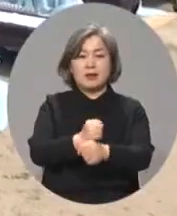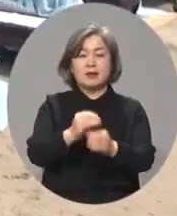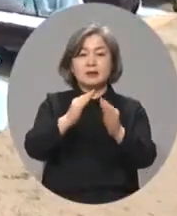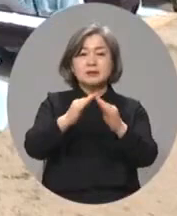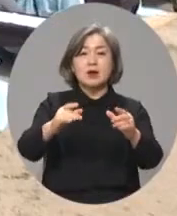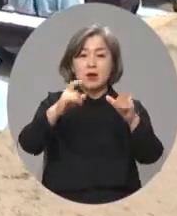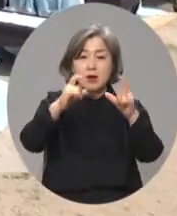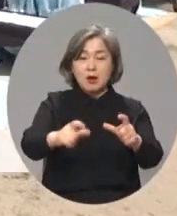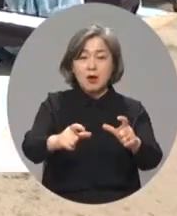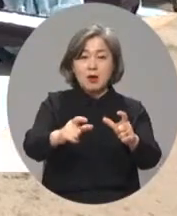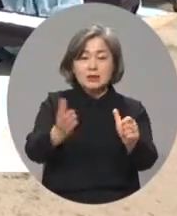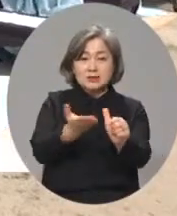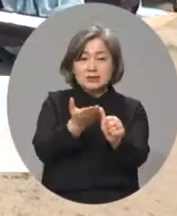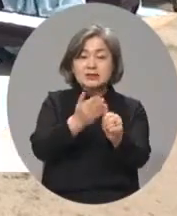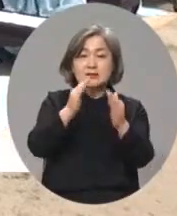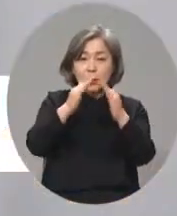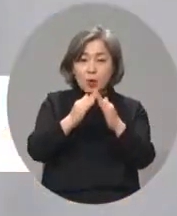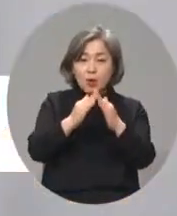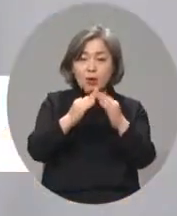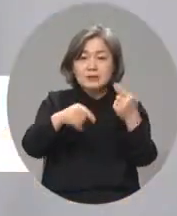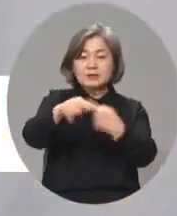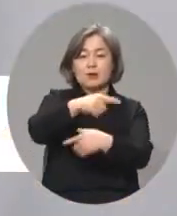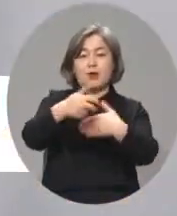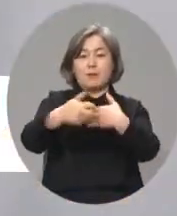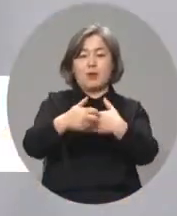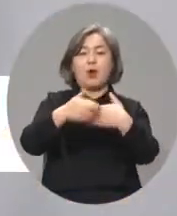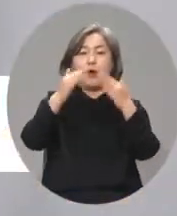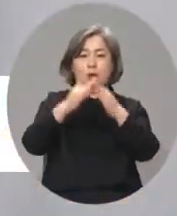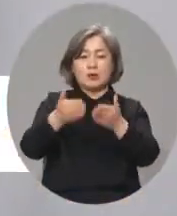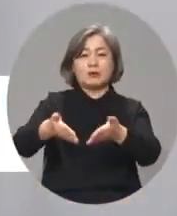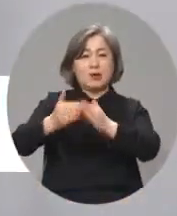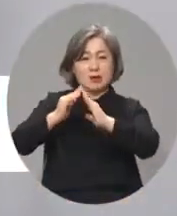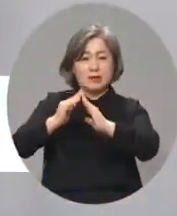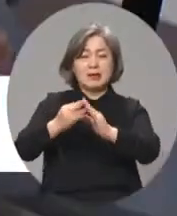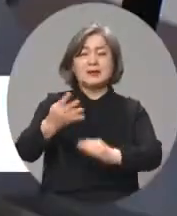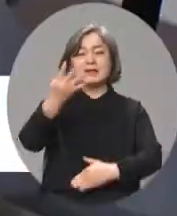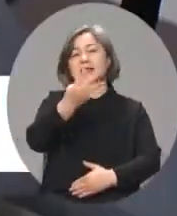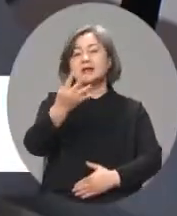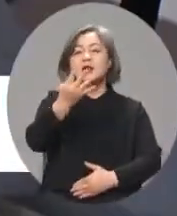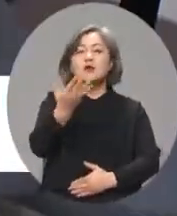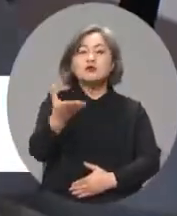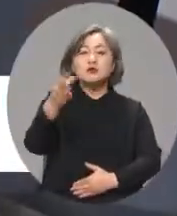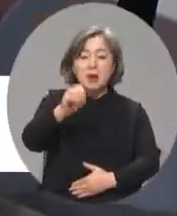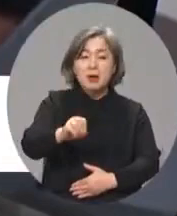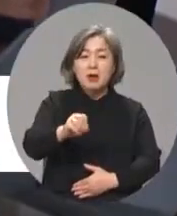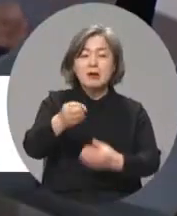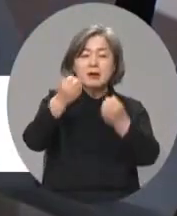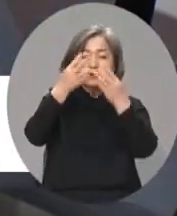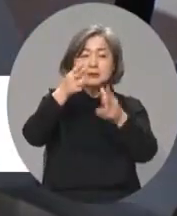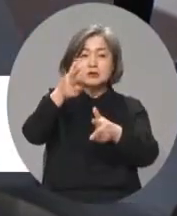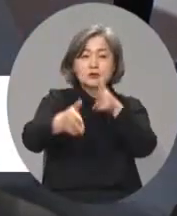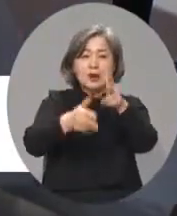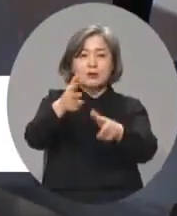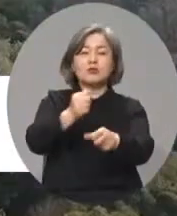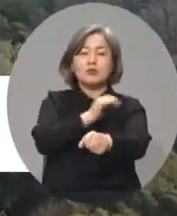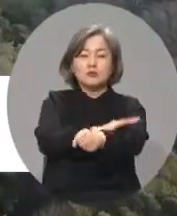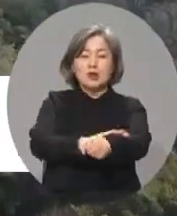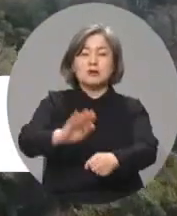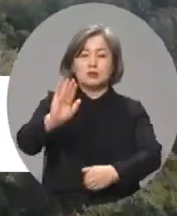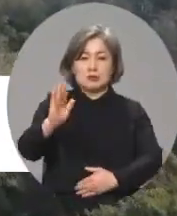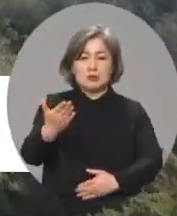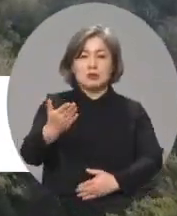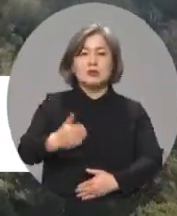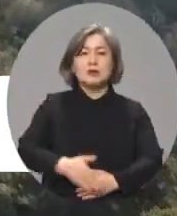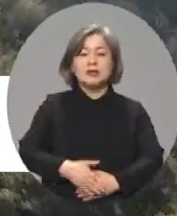전라유학진흥원과 전북권역재활병원 건립 등 4천9백억 원 규모의 신규 사업도 빛을 보게 됐습니다.